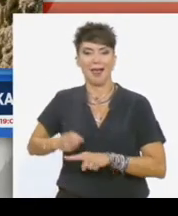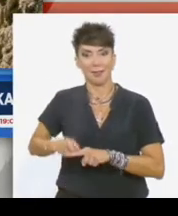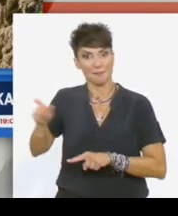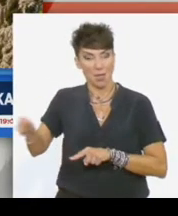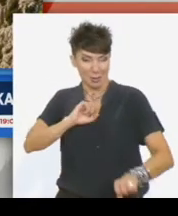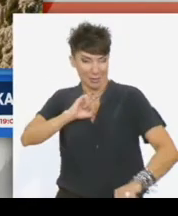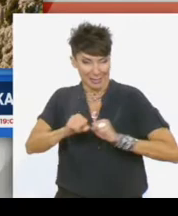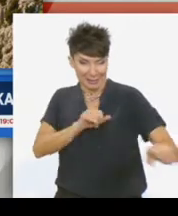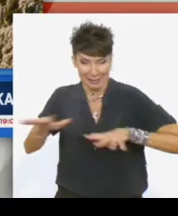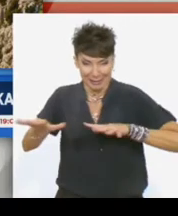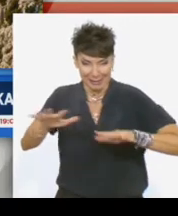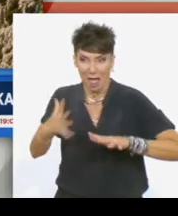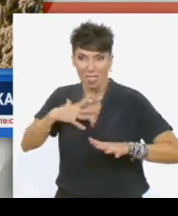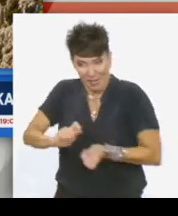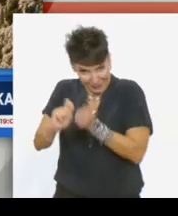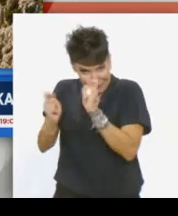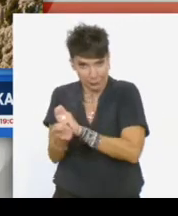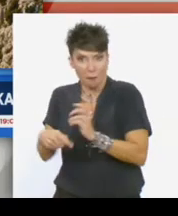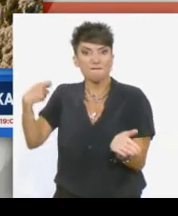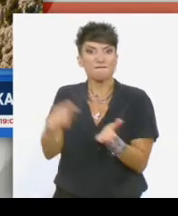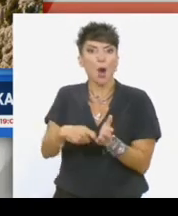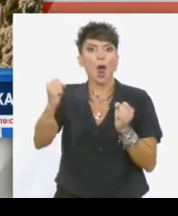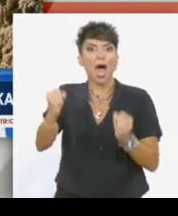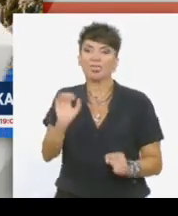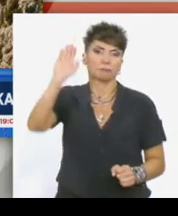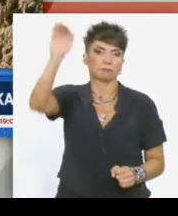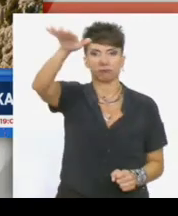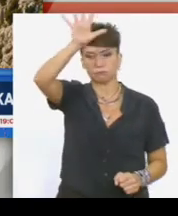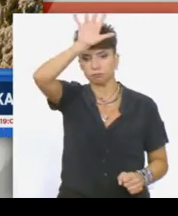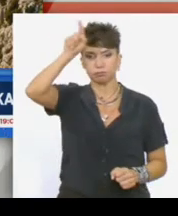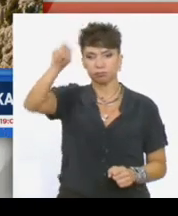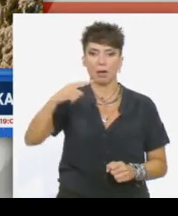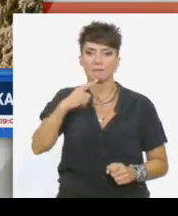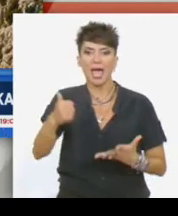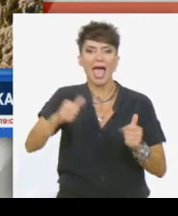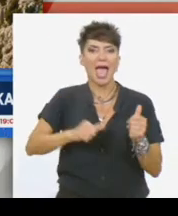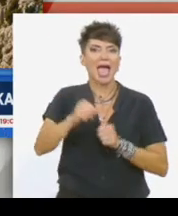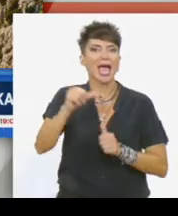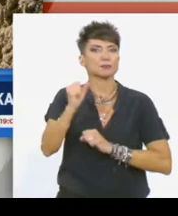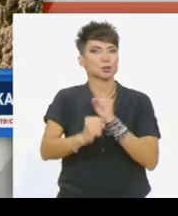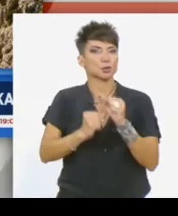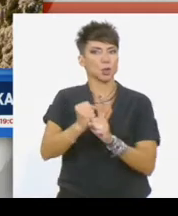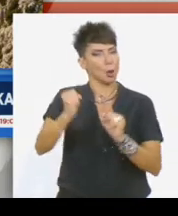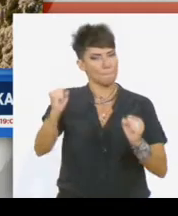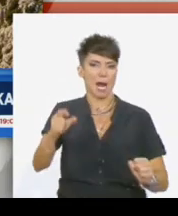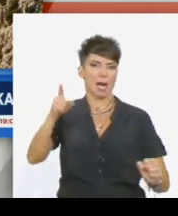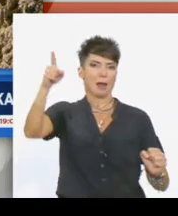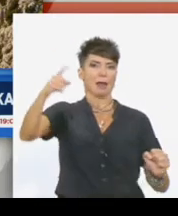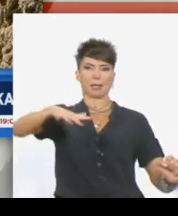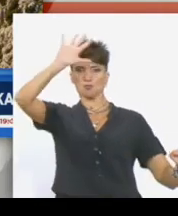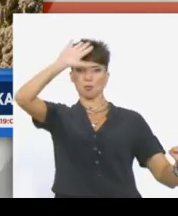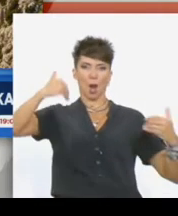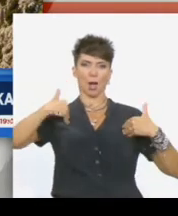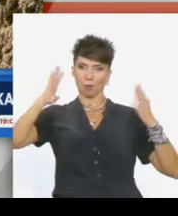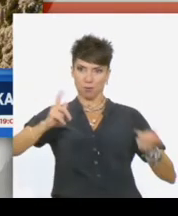ξεκινήσει τις διαδικασίες να χαρακτηριστεί φορολογικός κάτοικος Μονακό, ακολουθούσε τα προβλεπόμενα διαμένοντας έξι μήνες το